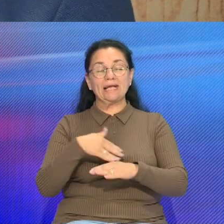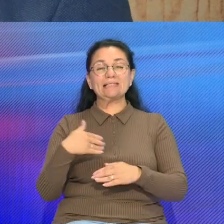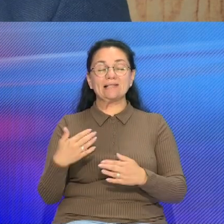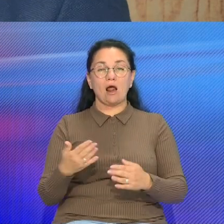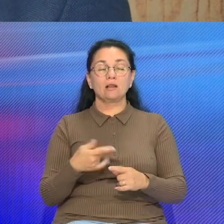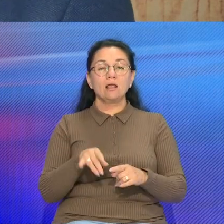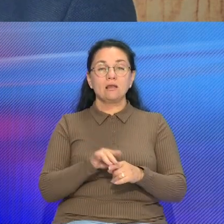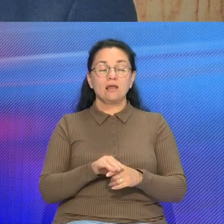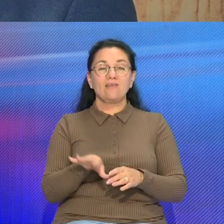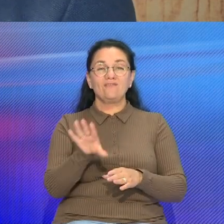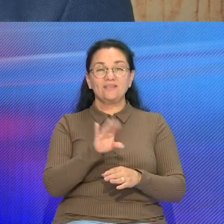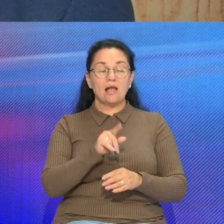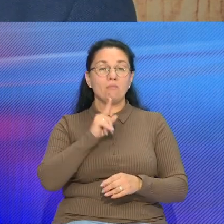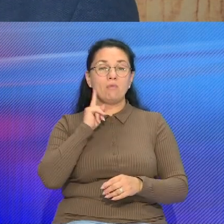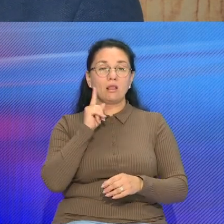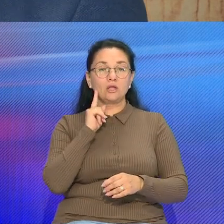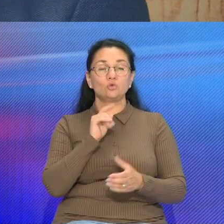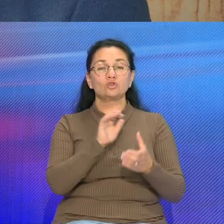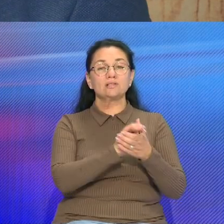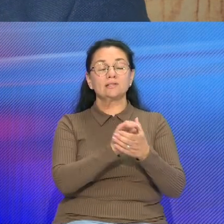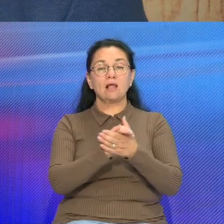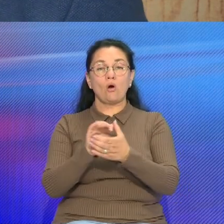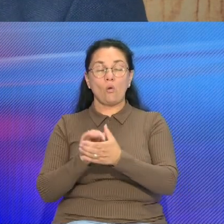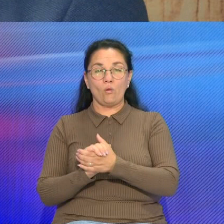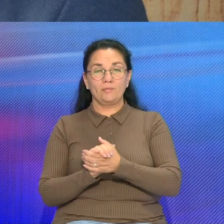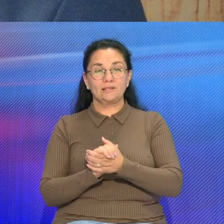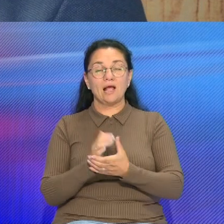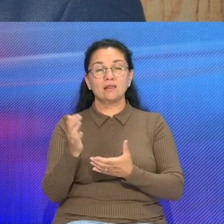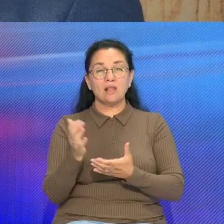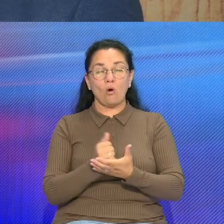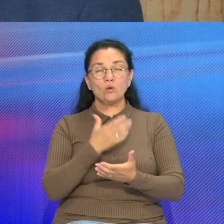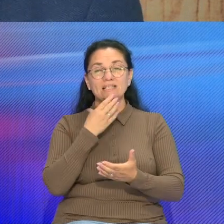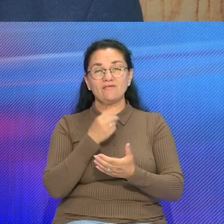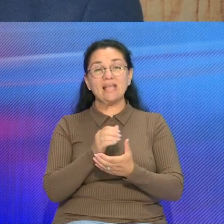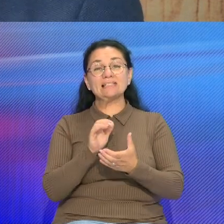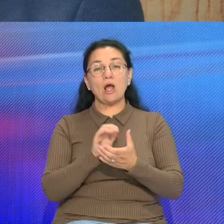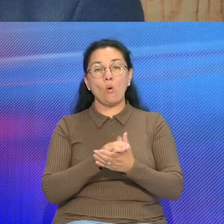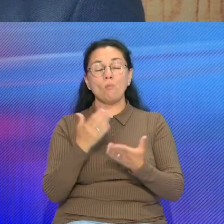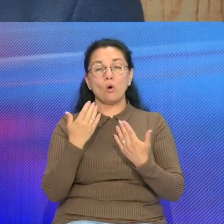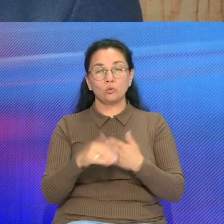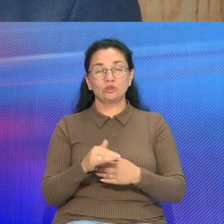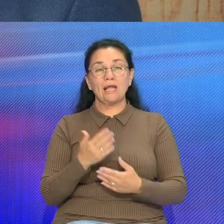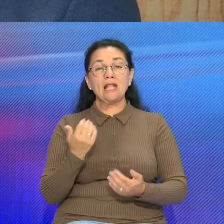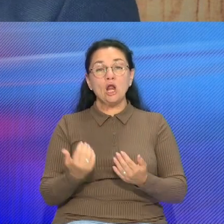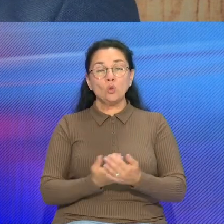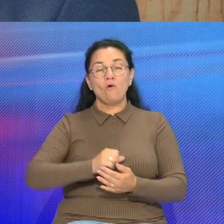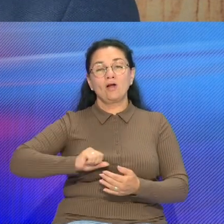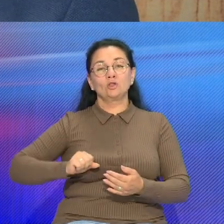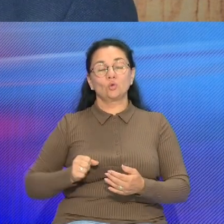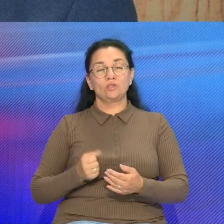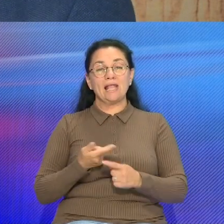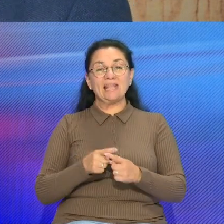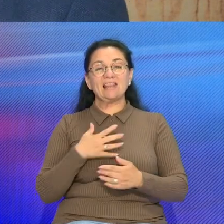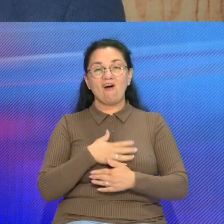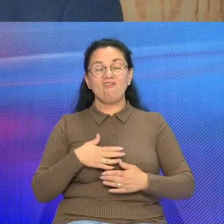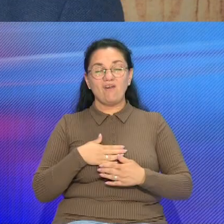в рамках этого фестиваля знакомятся Находят своих друзей, знакомых, единомышленников И это тоже такой важный